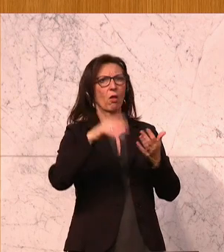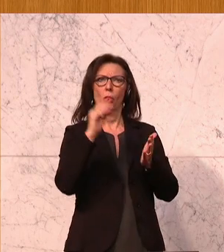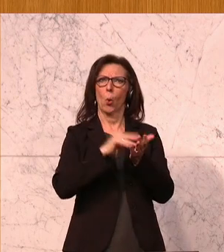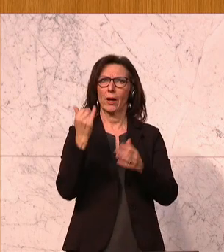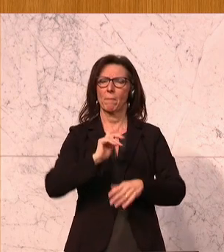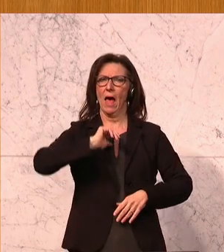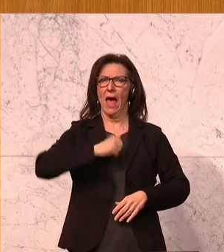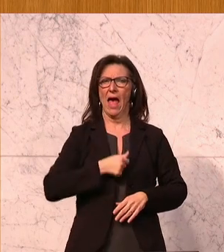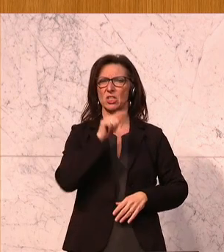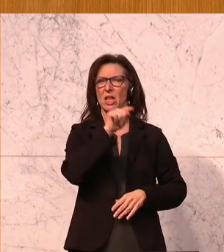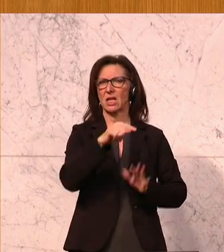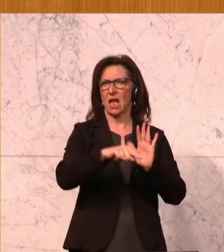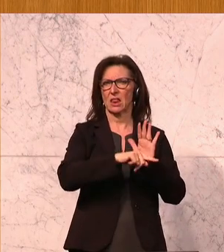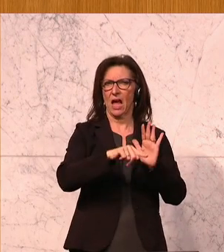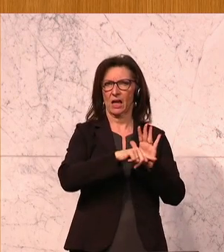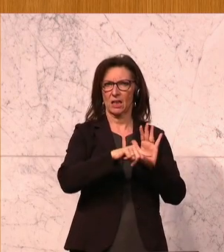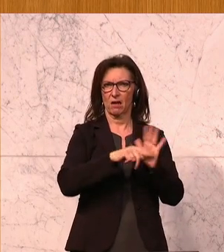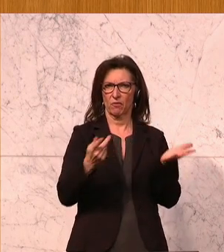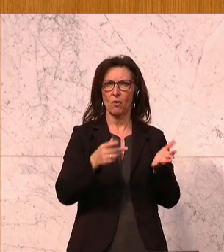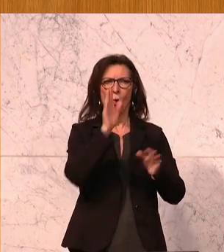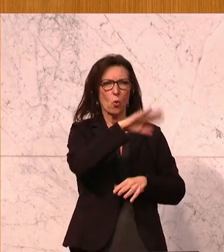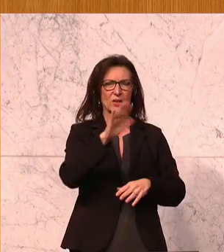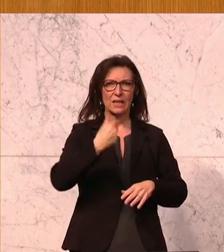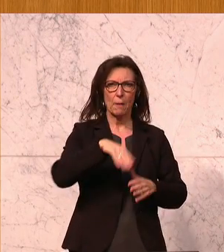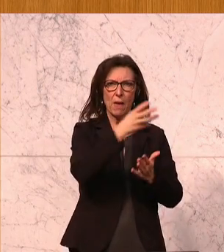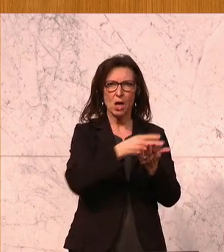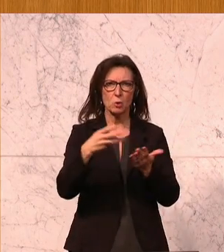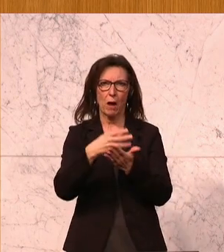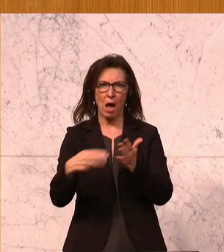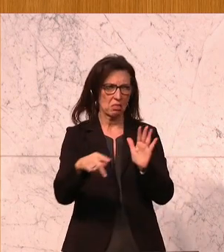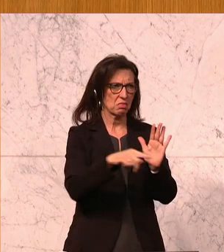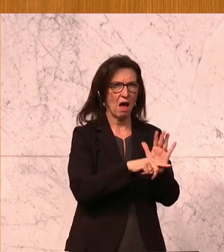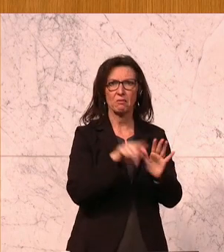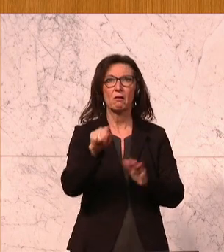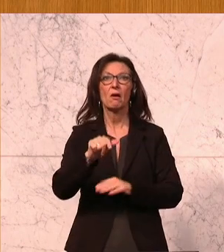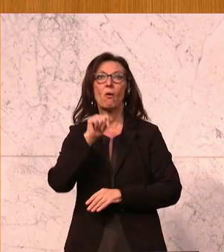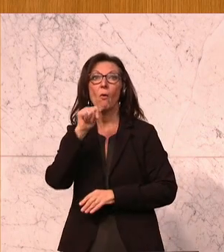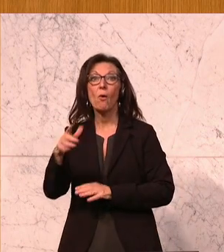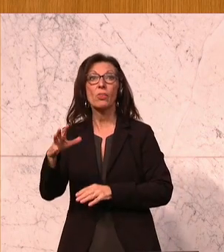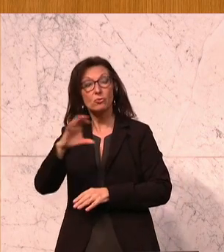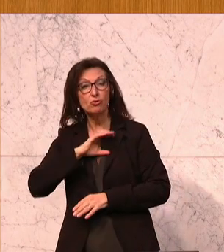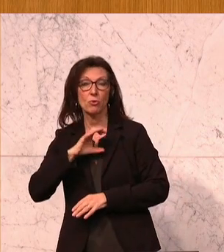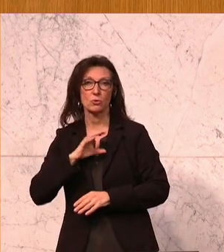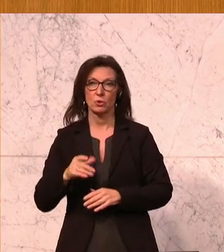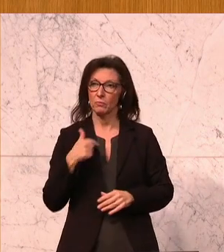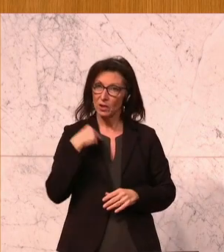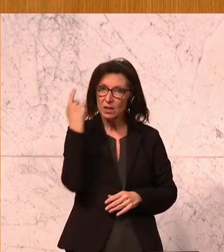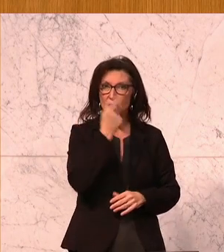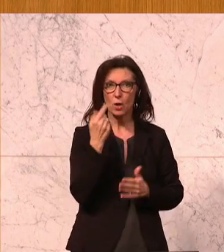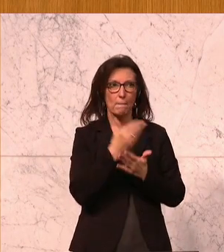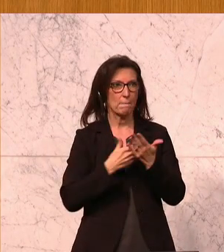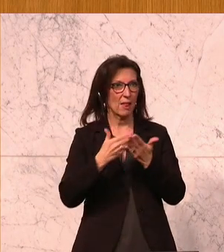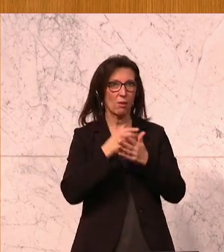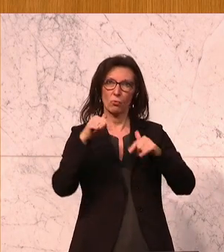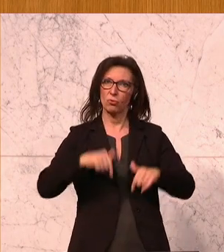und mehrsprachig aufwachsende Kinder benachteiligt werden. Ich mache mir Sorgen, weil die Bildung in unserem Land keine Priorität hat